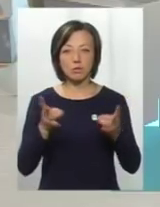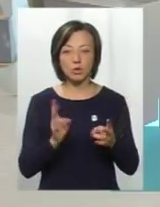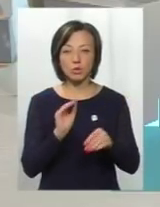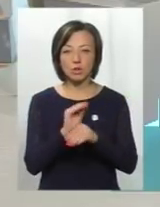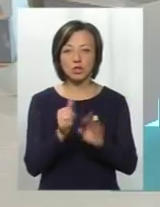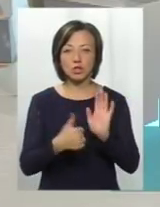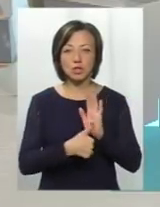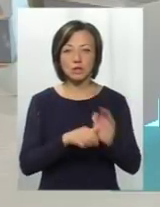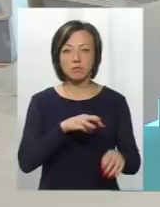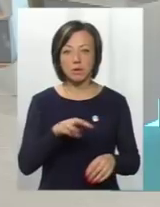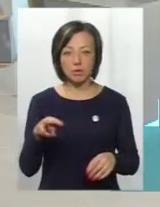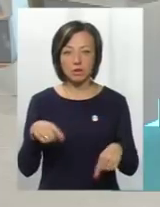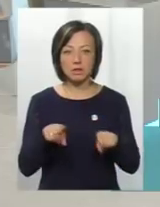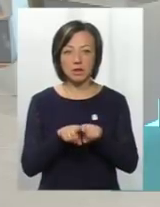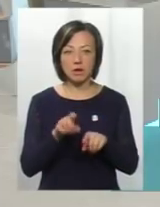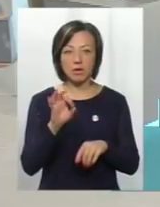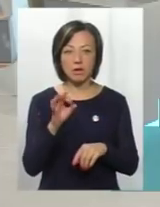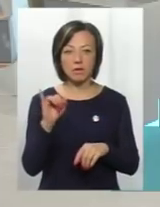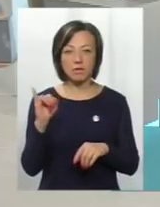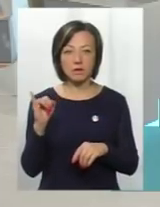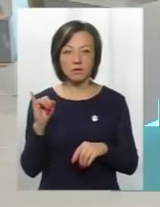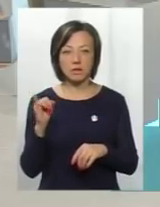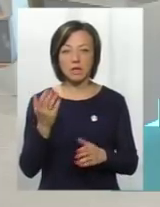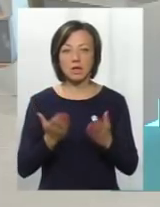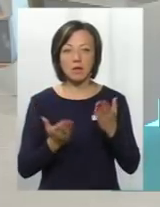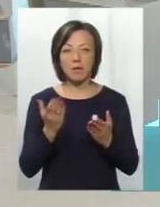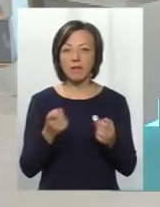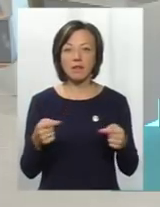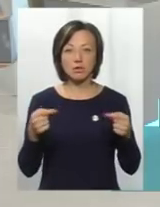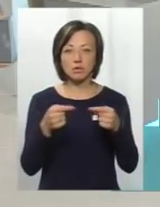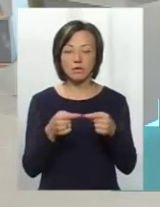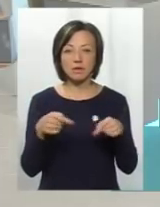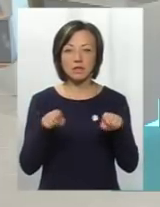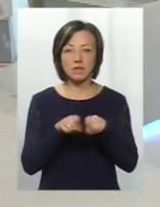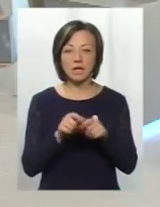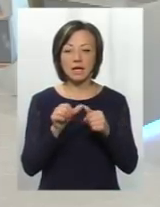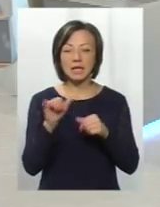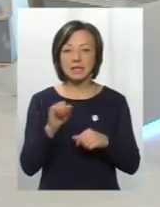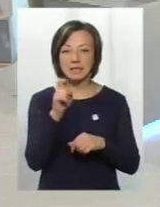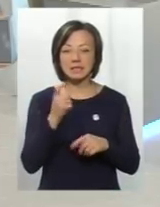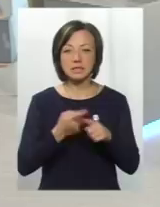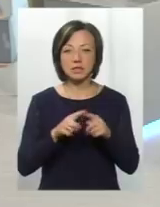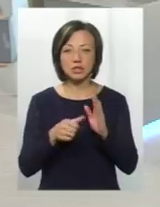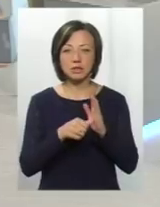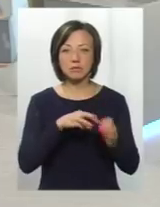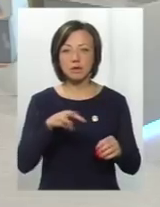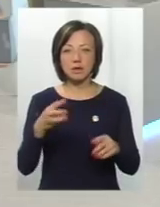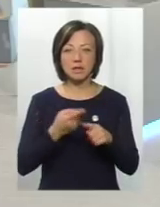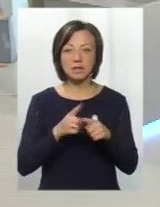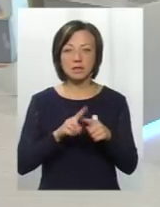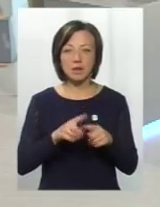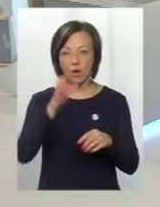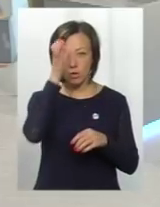додаткових 6 мільйонів. Так, Олег Іванович? Напевно, не зовсім так. Через те, що із цих 6 мільйонів велика частина – це кошти